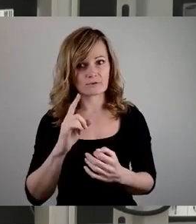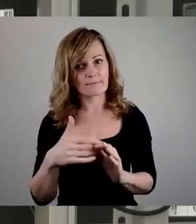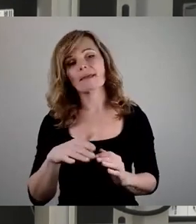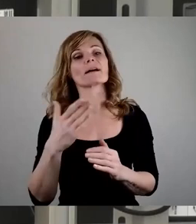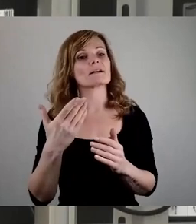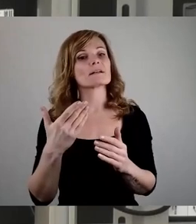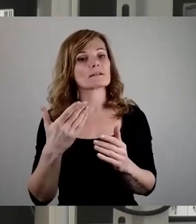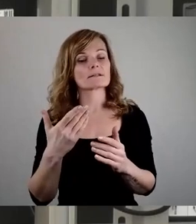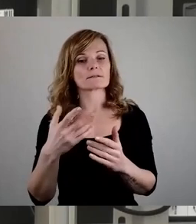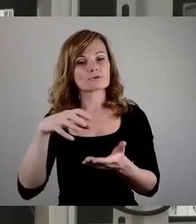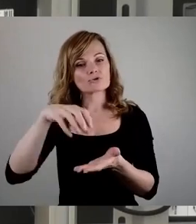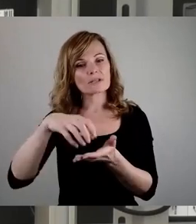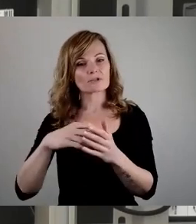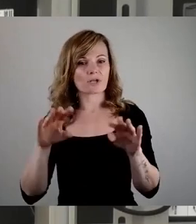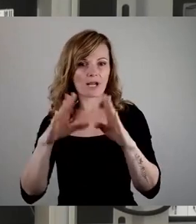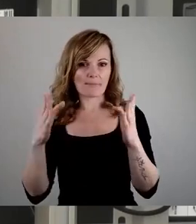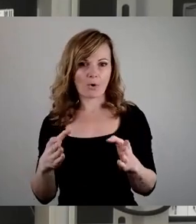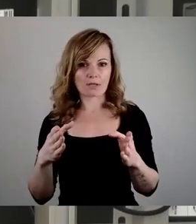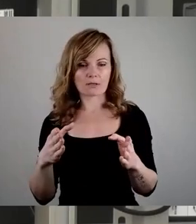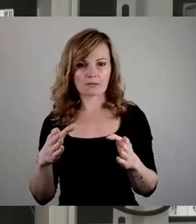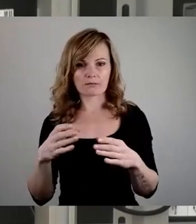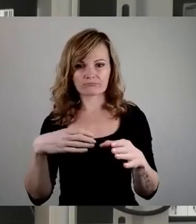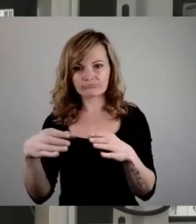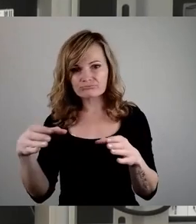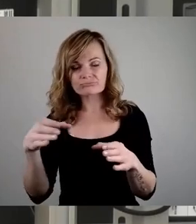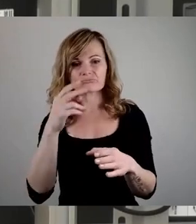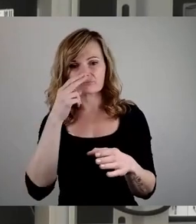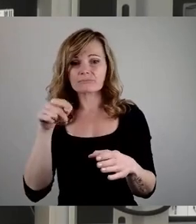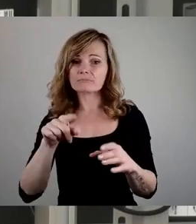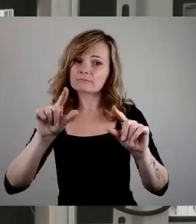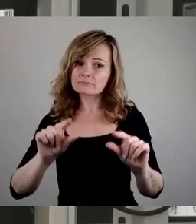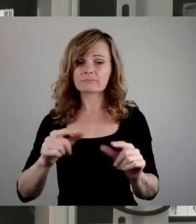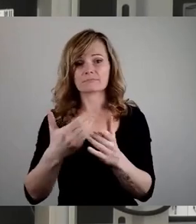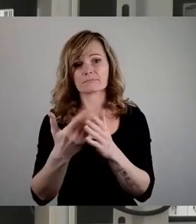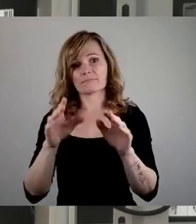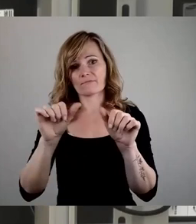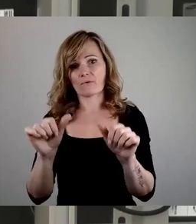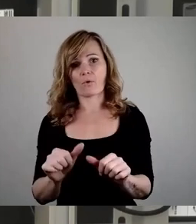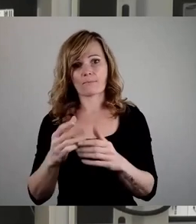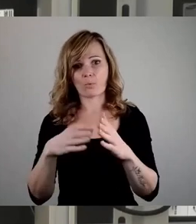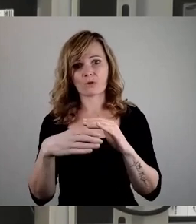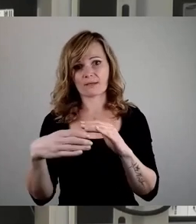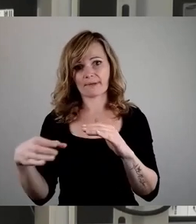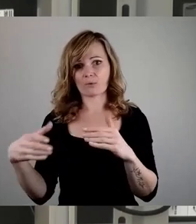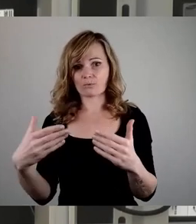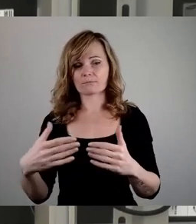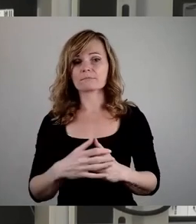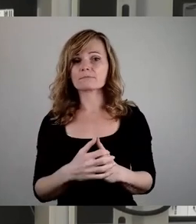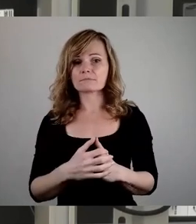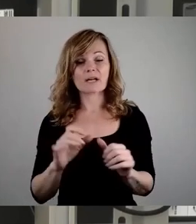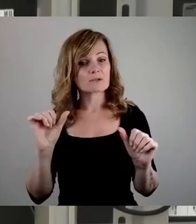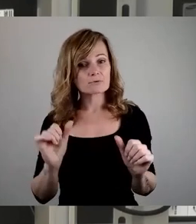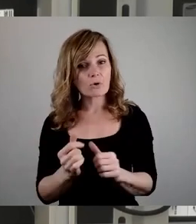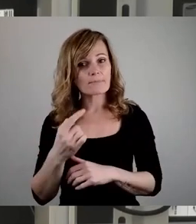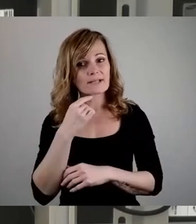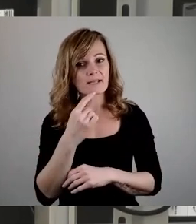Gebäude zu gehen, die die günstigste Art der Unterbringung sind. Und ich denke, es muss ja auch noch einmal erwähnt werden, dass wir